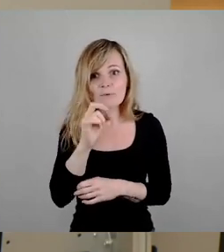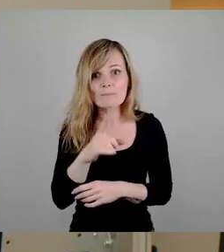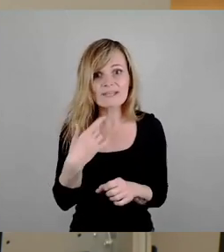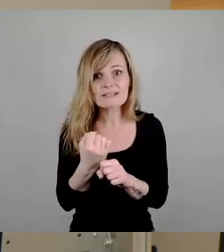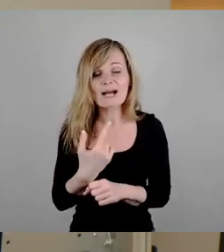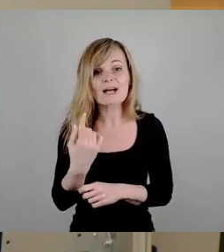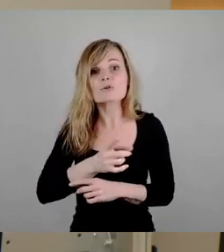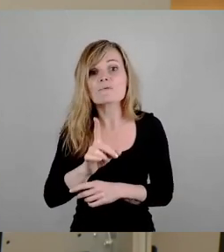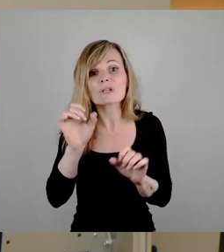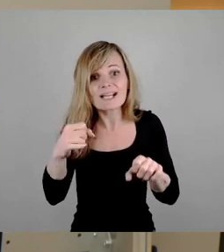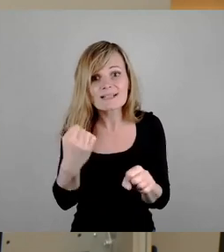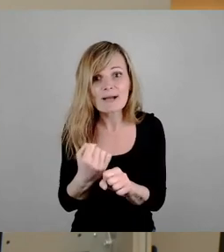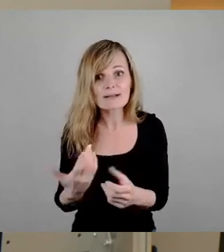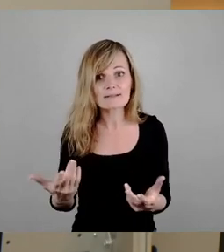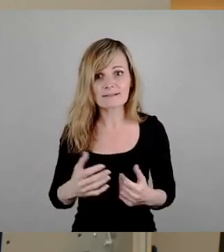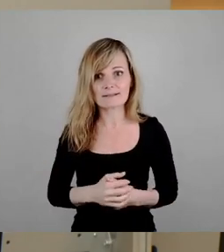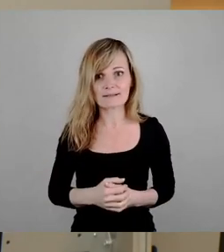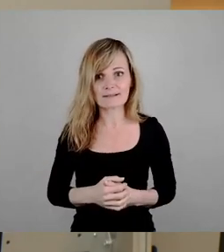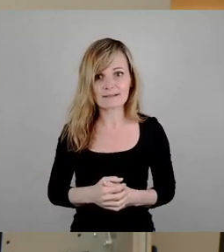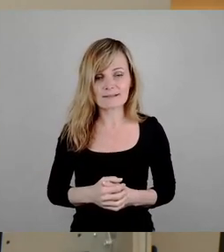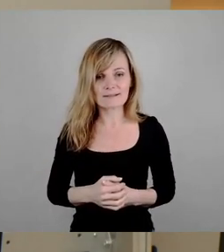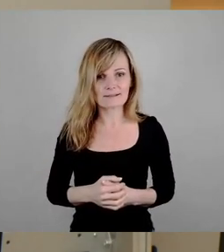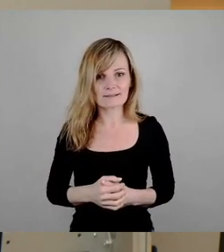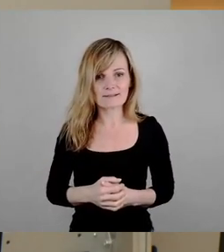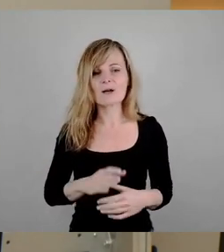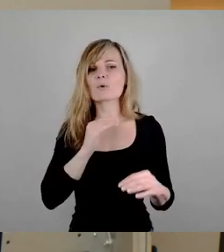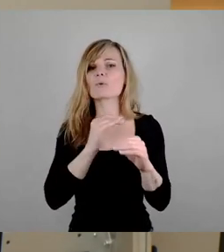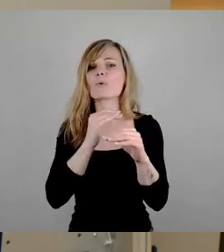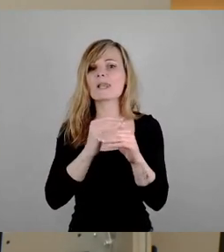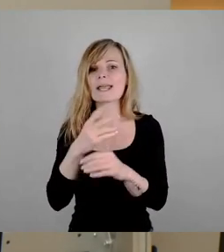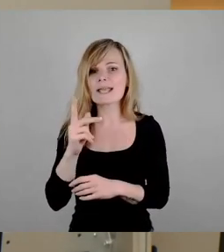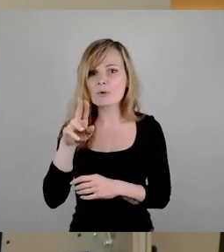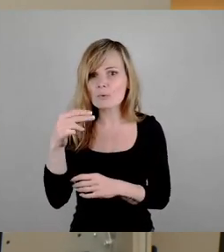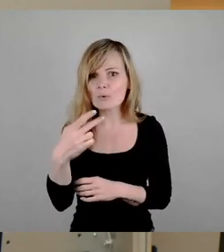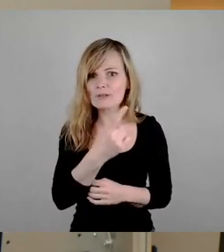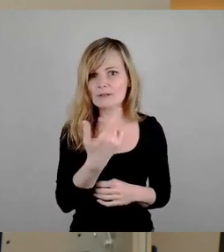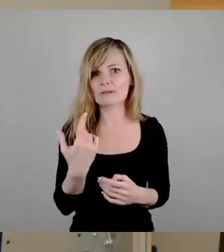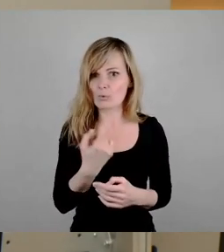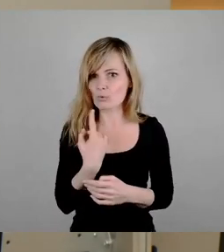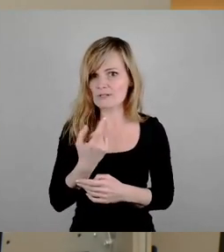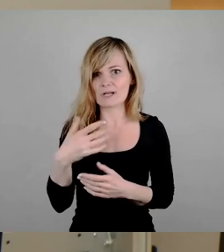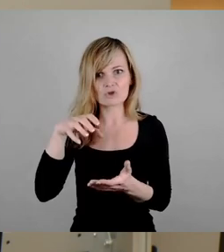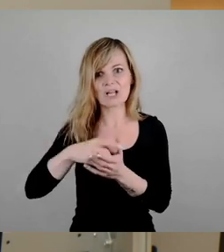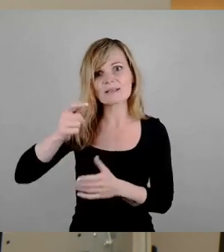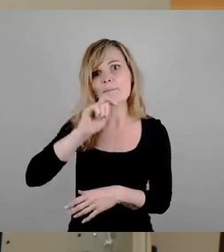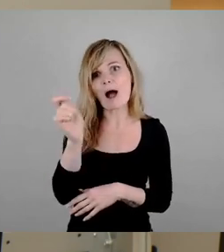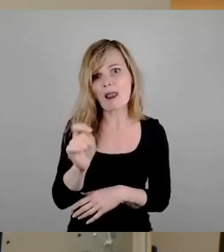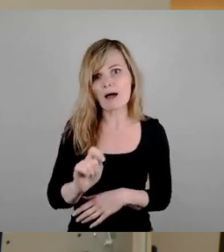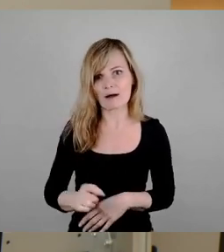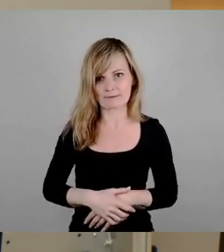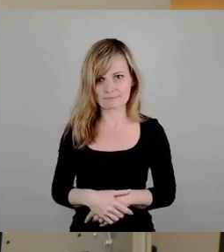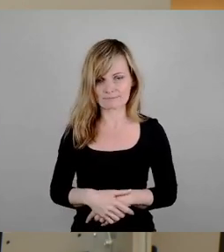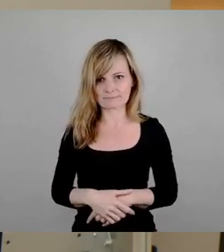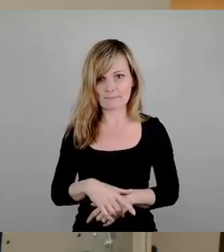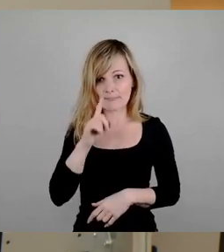sofort machen könnte. Der Kollege Kühn ist ja unser Stadtmaler. Wenn er nicht